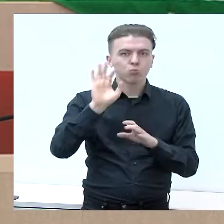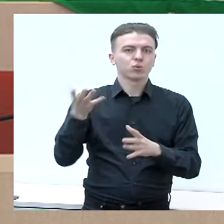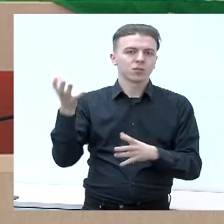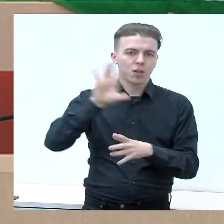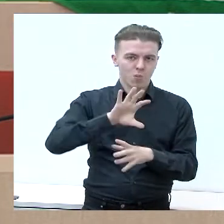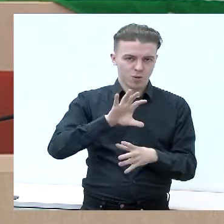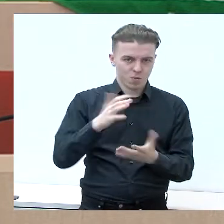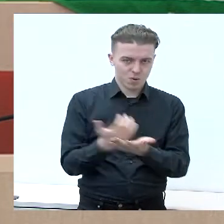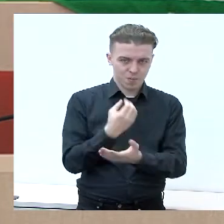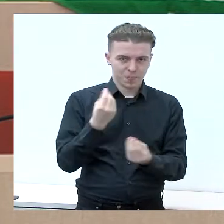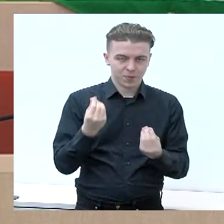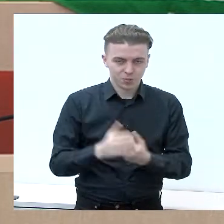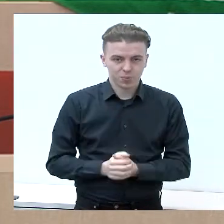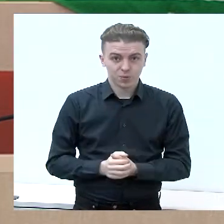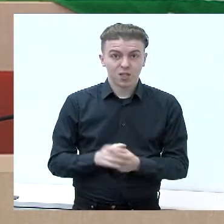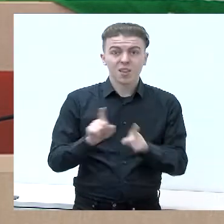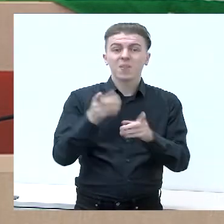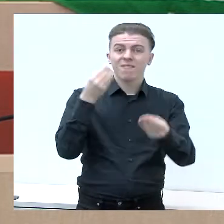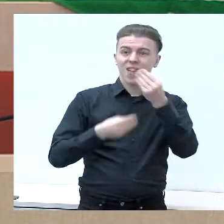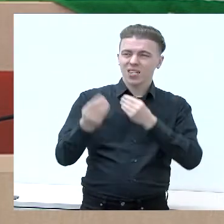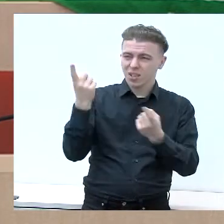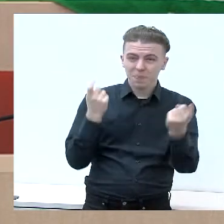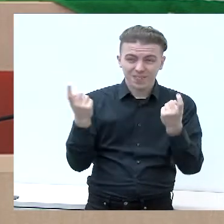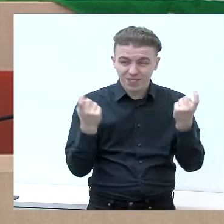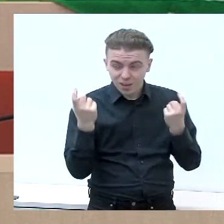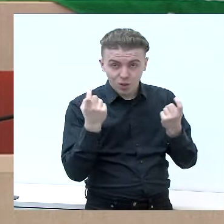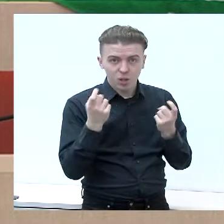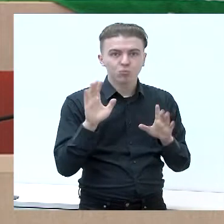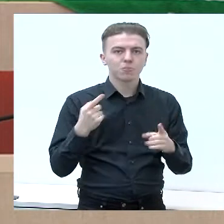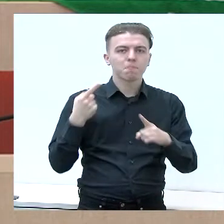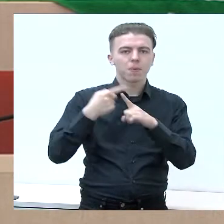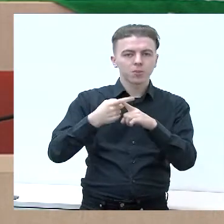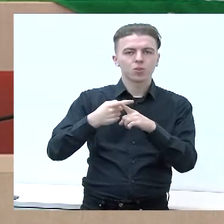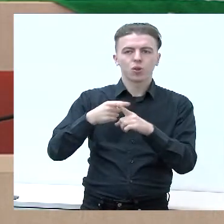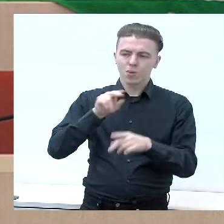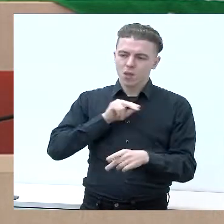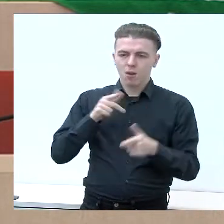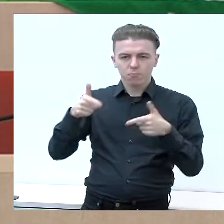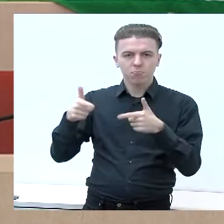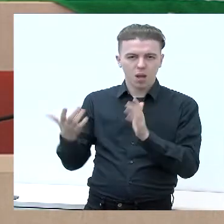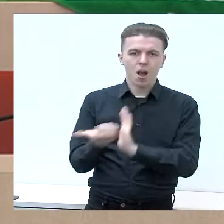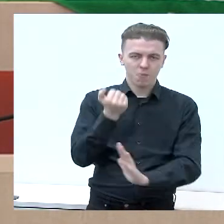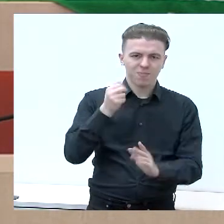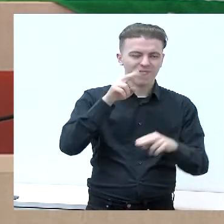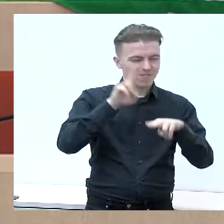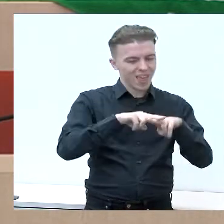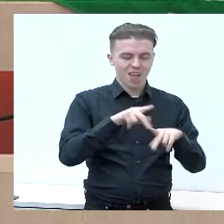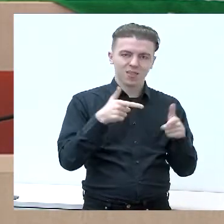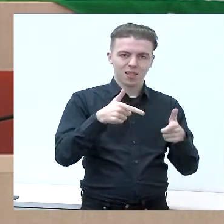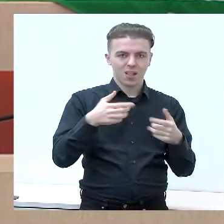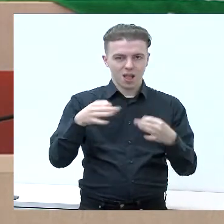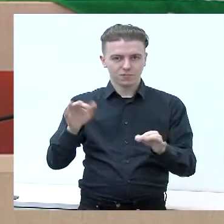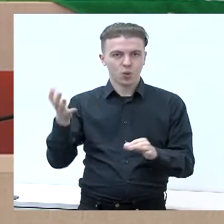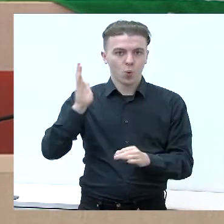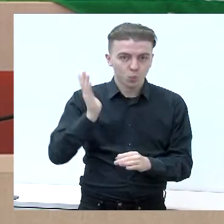Pritraukimas verslo į savivaldybę duotų ir sukurtų papildomas darbo vietas, leistų žmonėms tikėtis aukštesnių